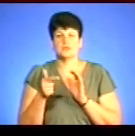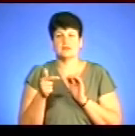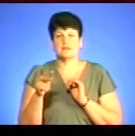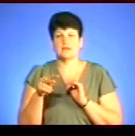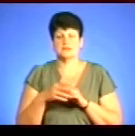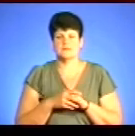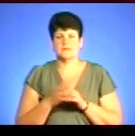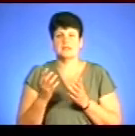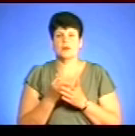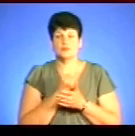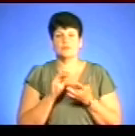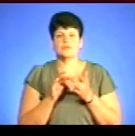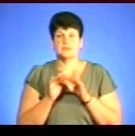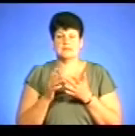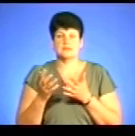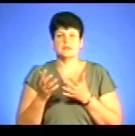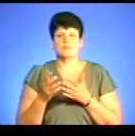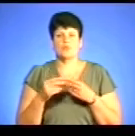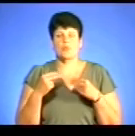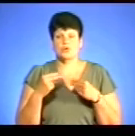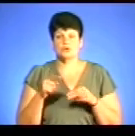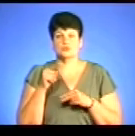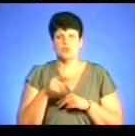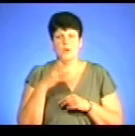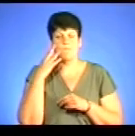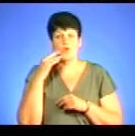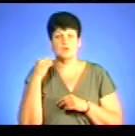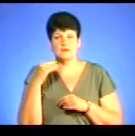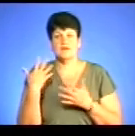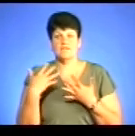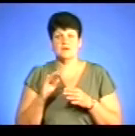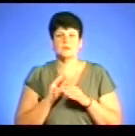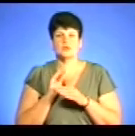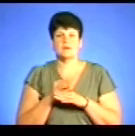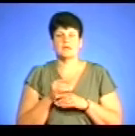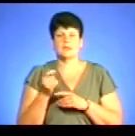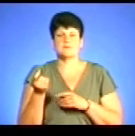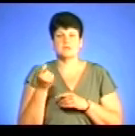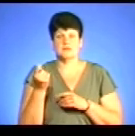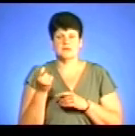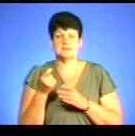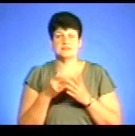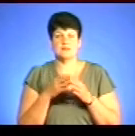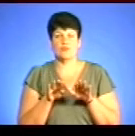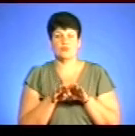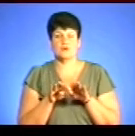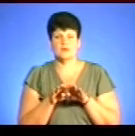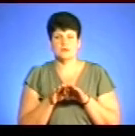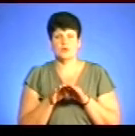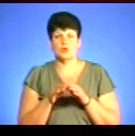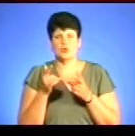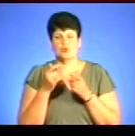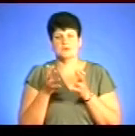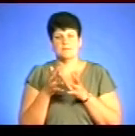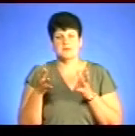Знаходимо в інтернеті оголошення про продаж тієї ж молдавської, але вже без додатку пшенична. Ціна у порівнянні з попереднім оголошенням